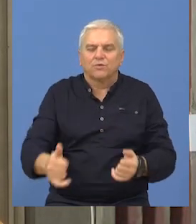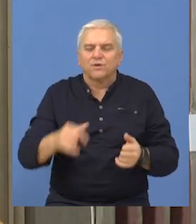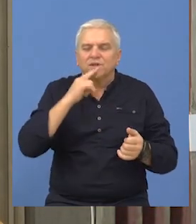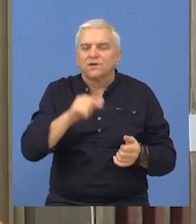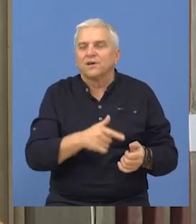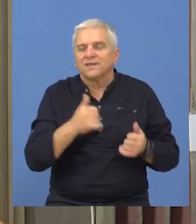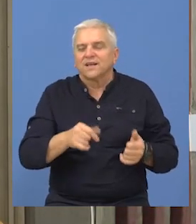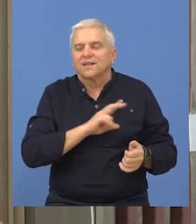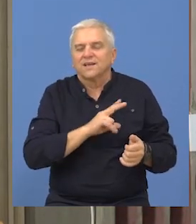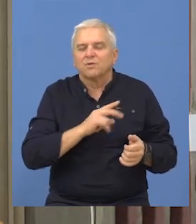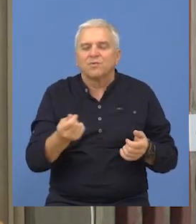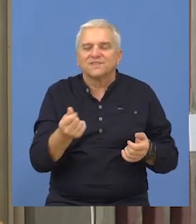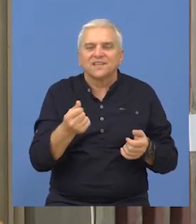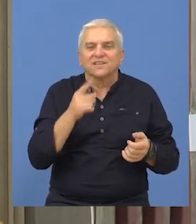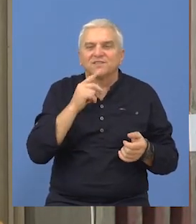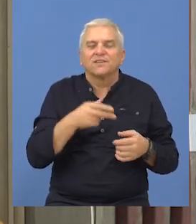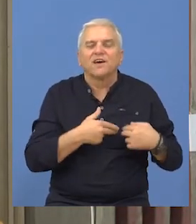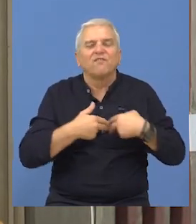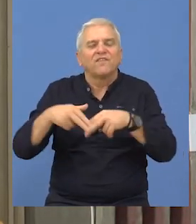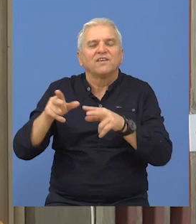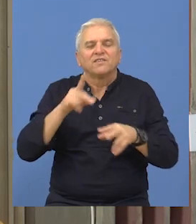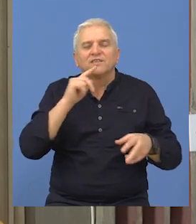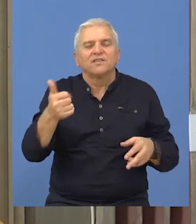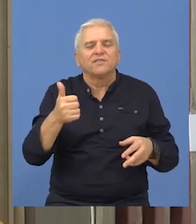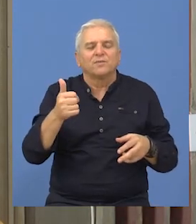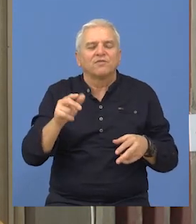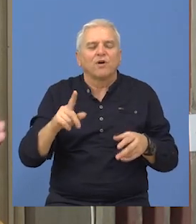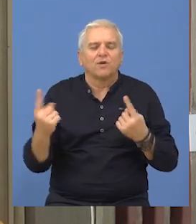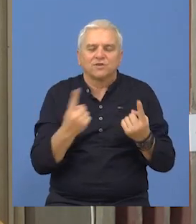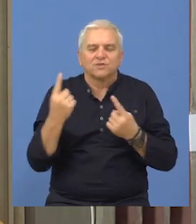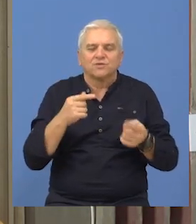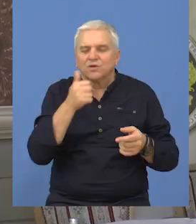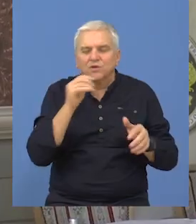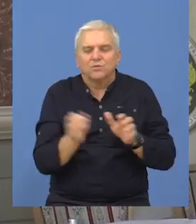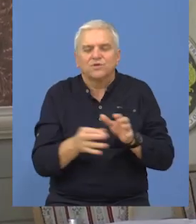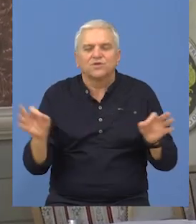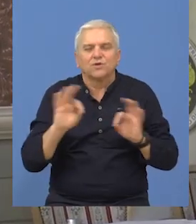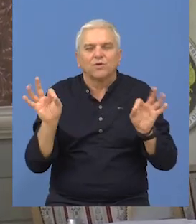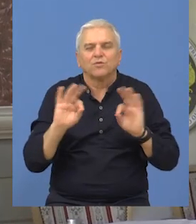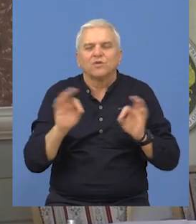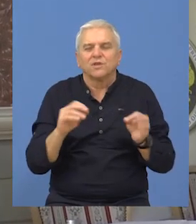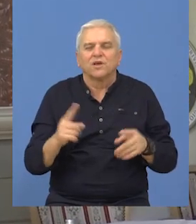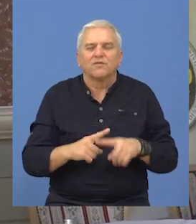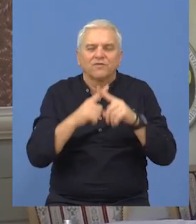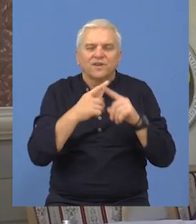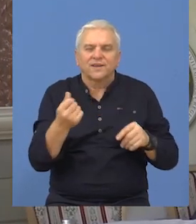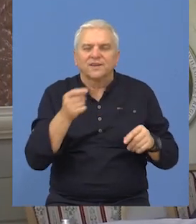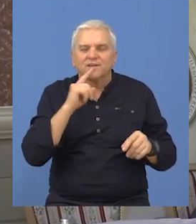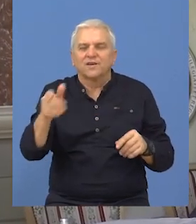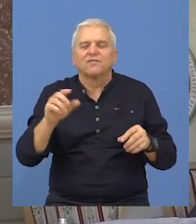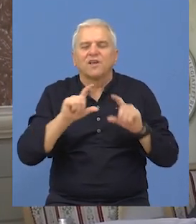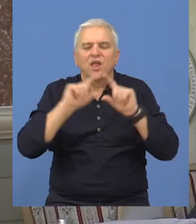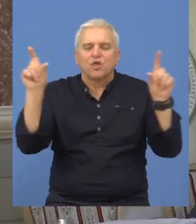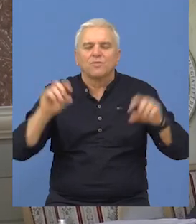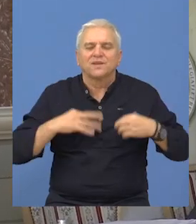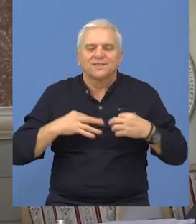Bušotinama. I nakon toga imamo sredstva za vraćanje i prvopitno stanje. U budžetu su obezbeđena i dodatna